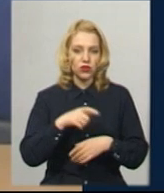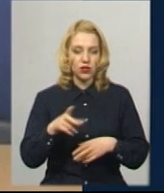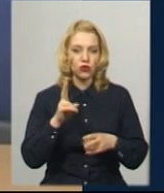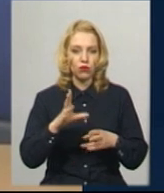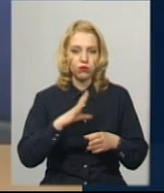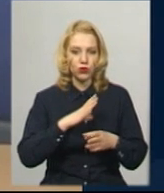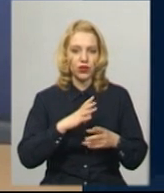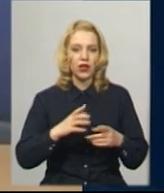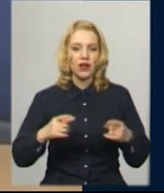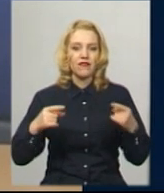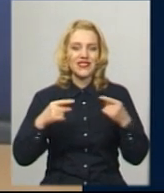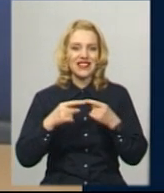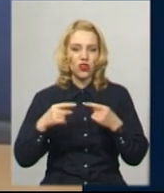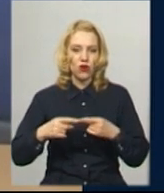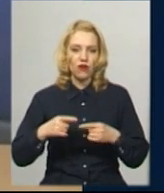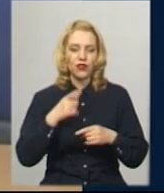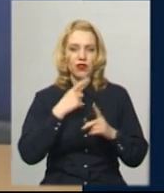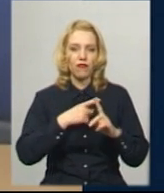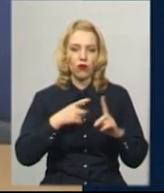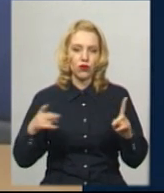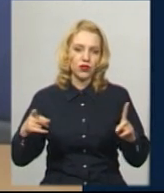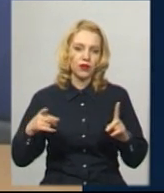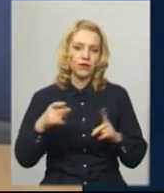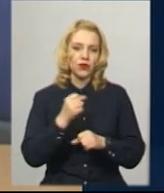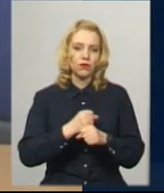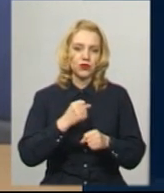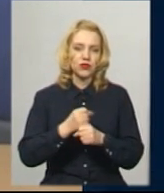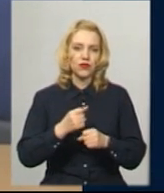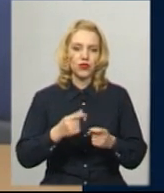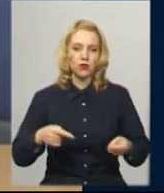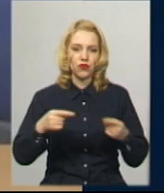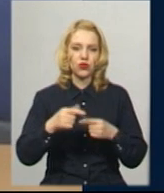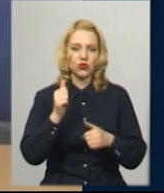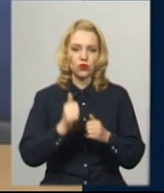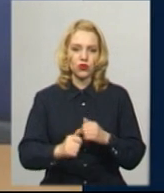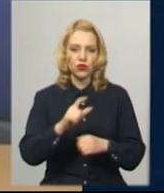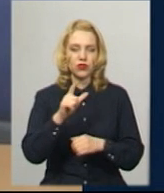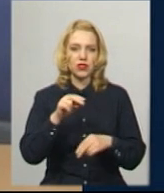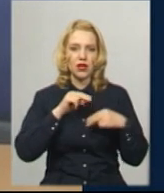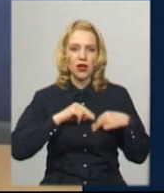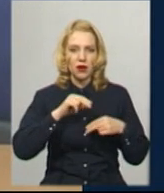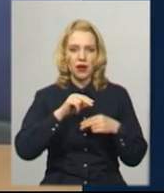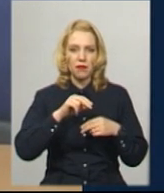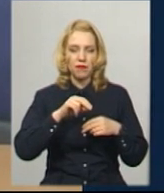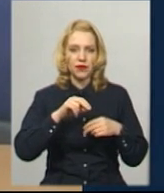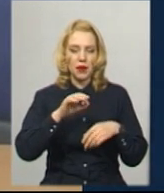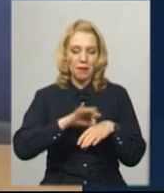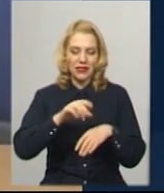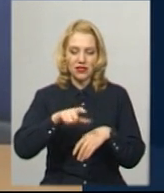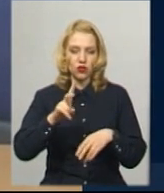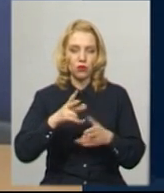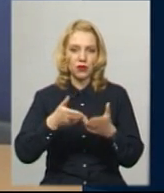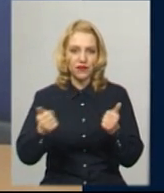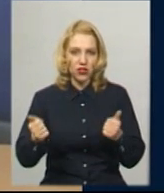які були встановлені в ході опрацювання відповідно кожного з пацієнтів, яких вже підтверджено коронавірус,